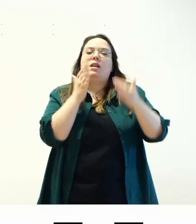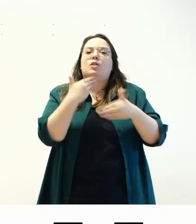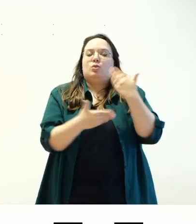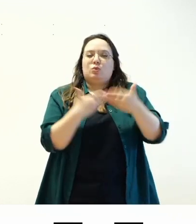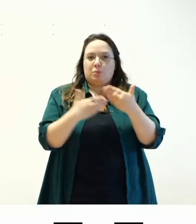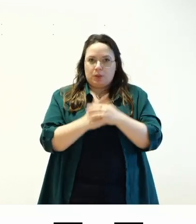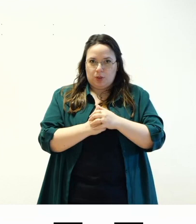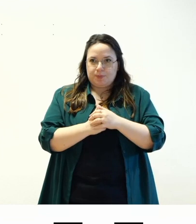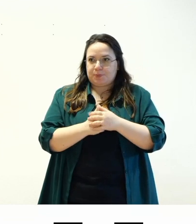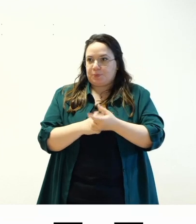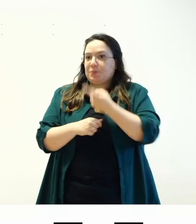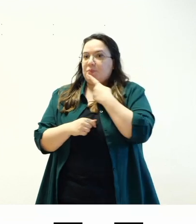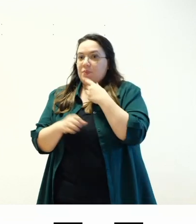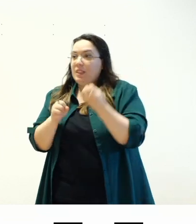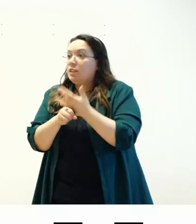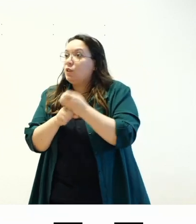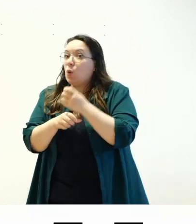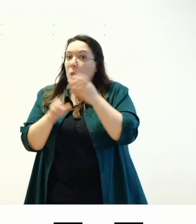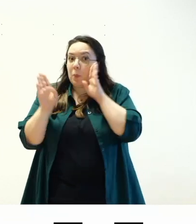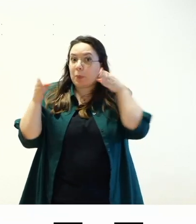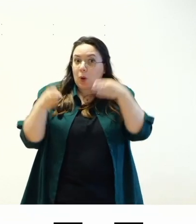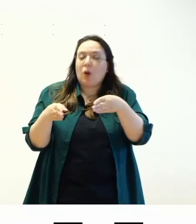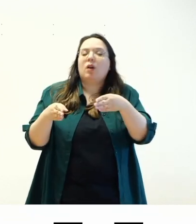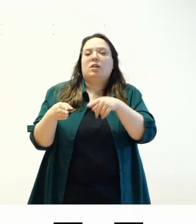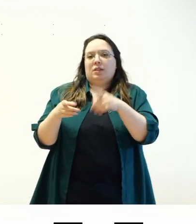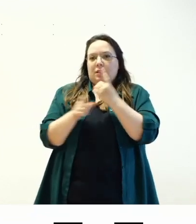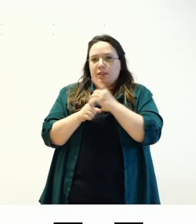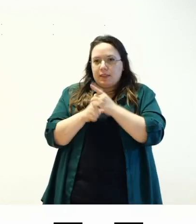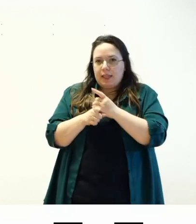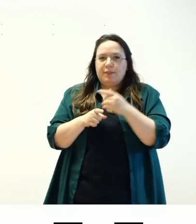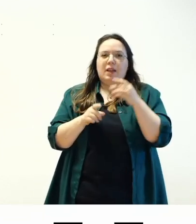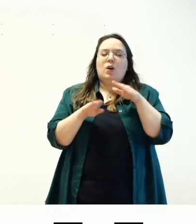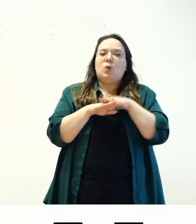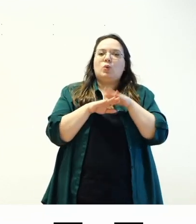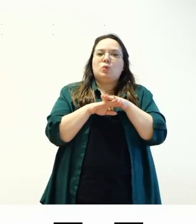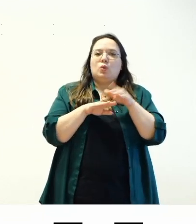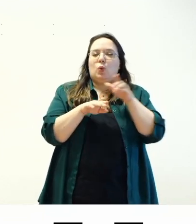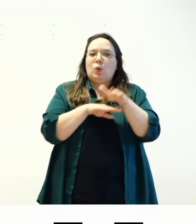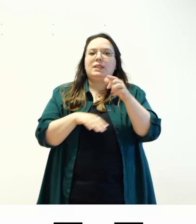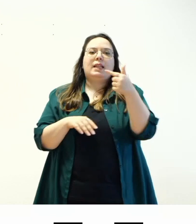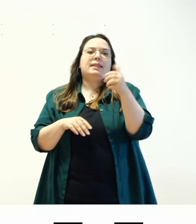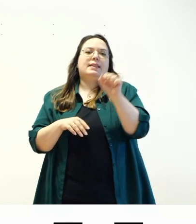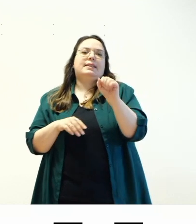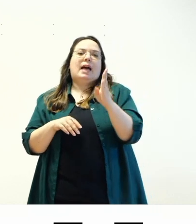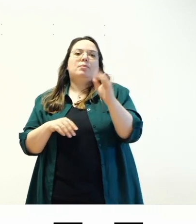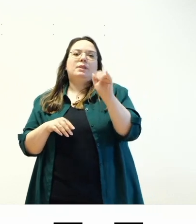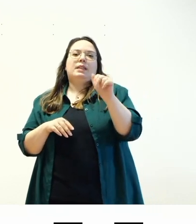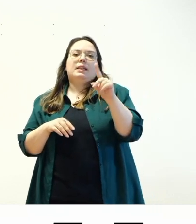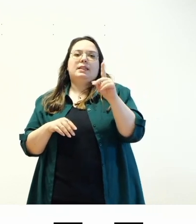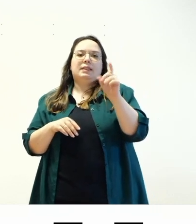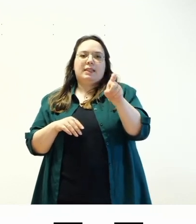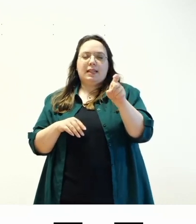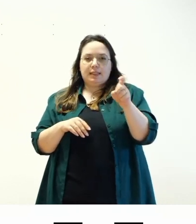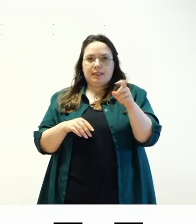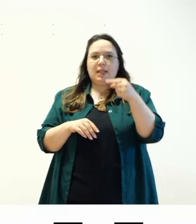tecnici sviluppatori ricordo che bisogna andare a utilizzare il tab index uguale a meno uno sulle destinazioni perché c'è un simpatico